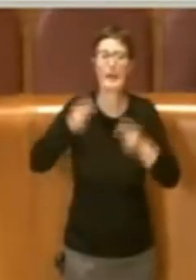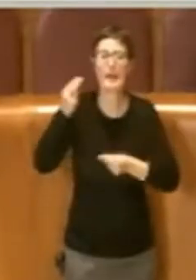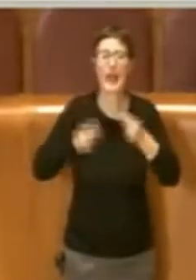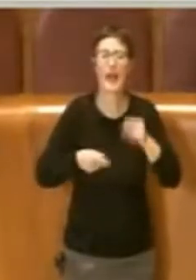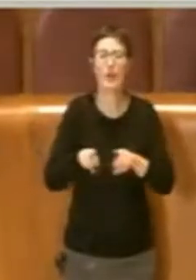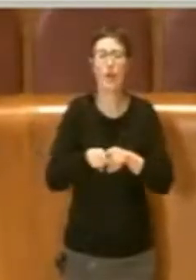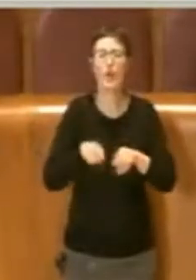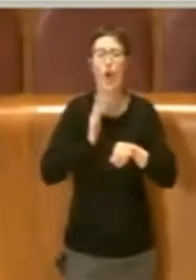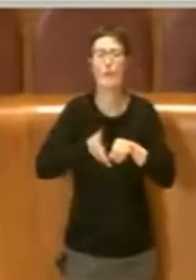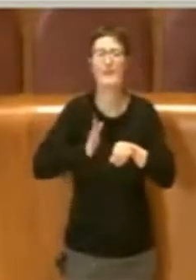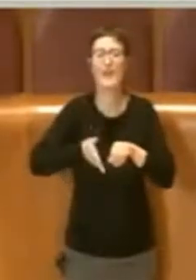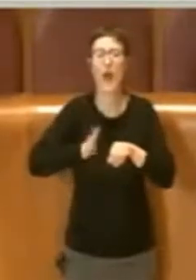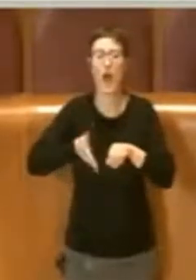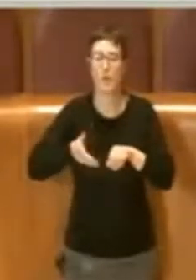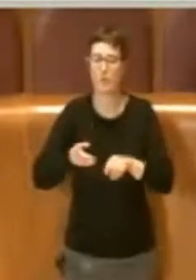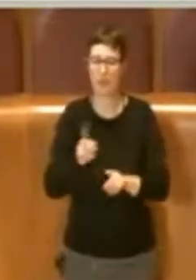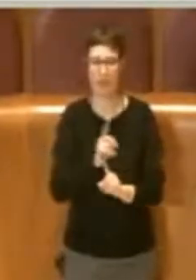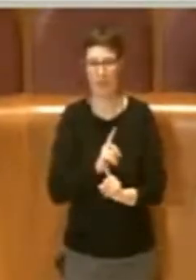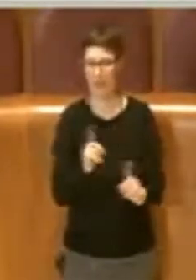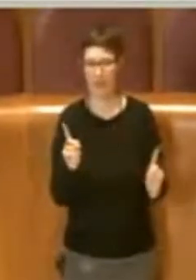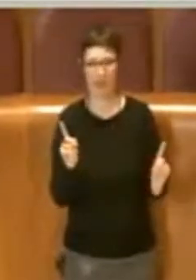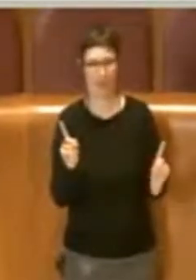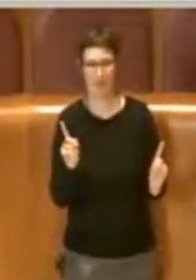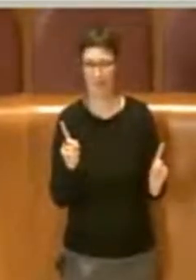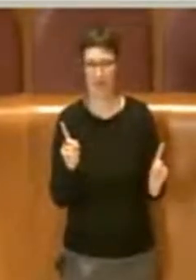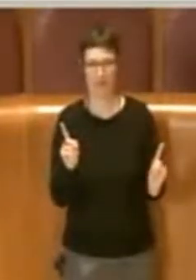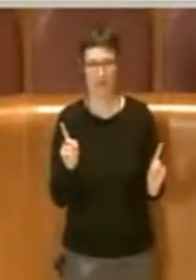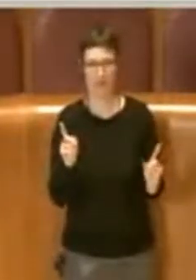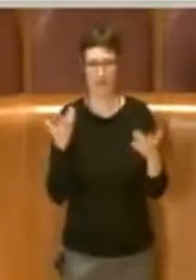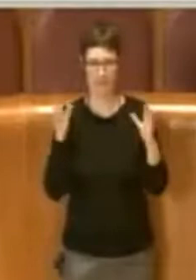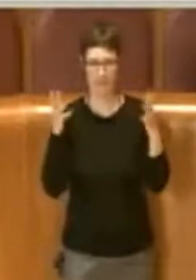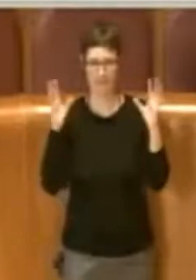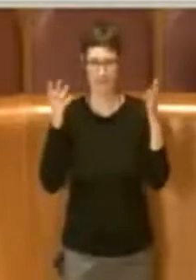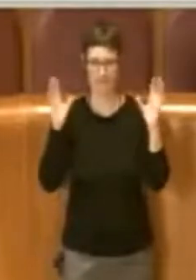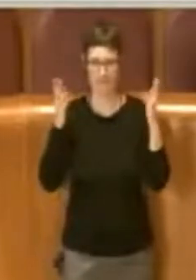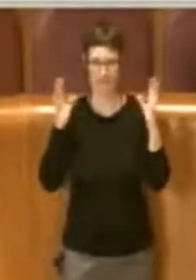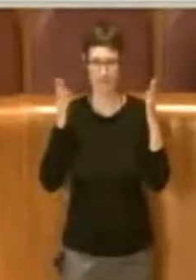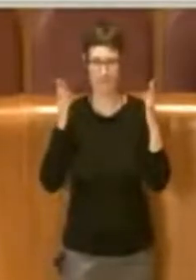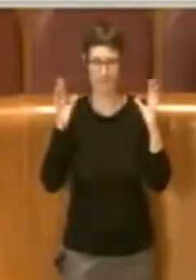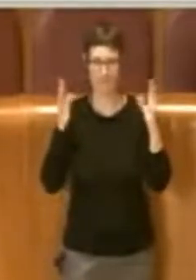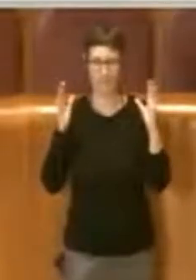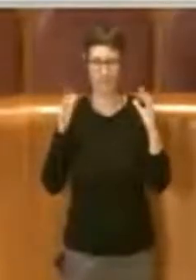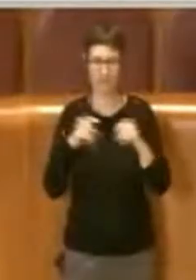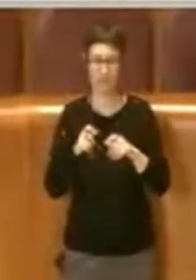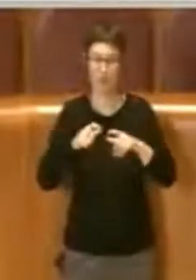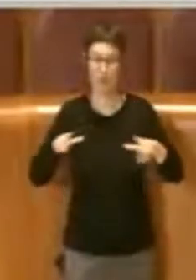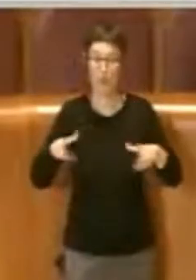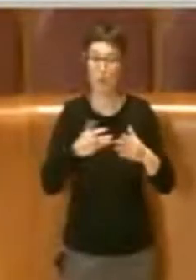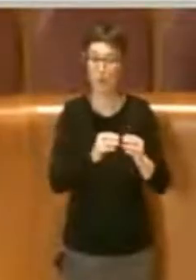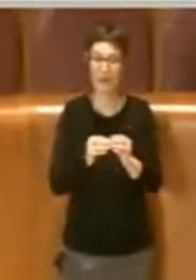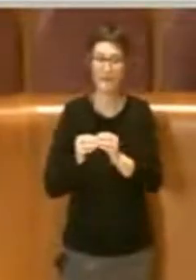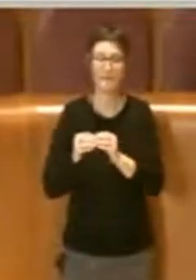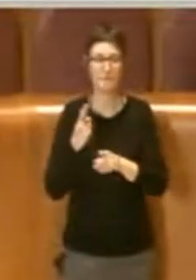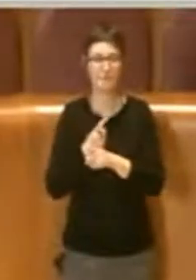L'urbanistica è qualcosa che deve incidere sulla